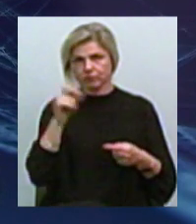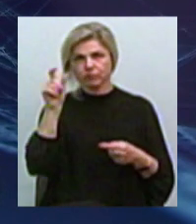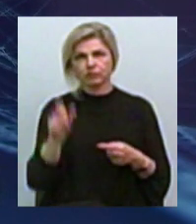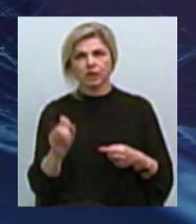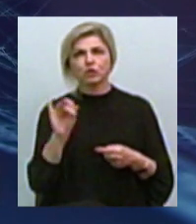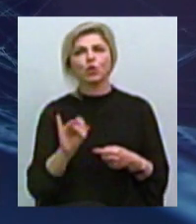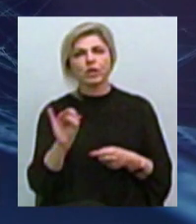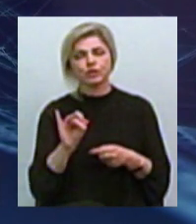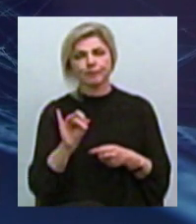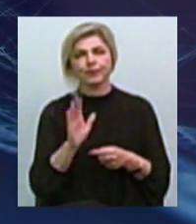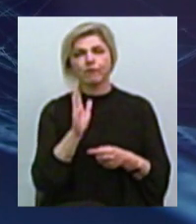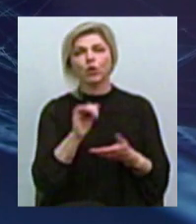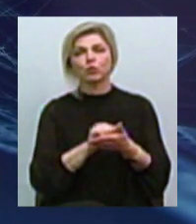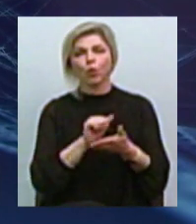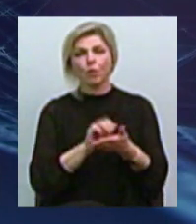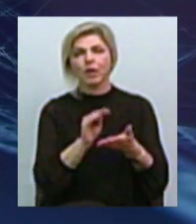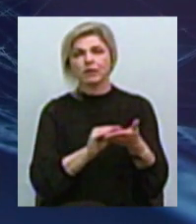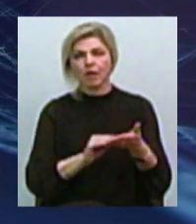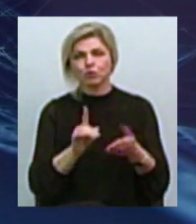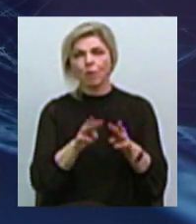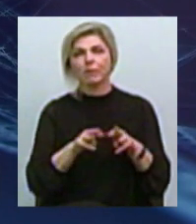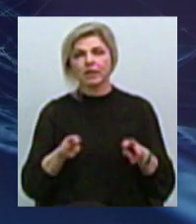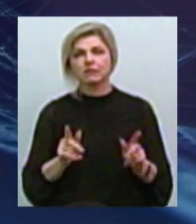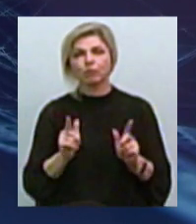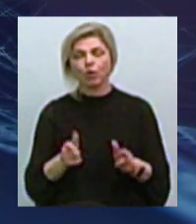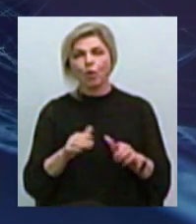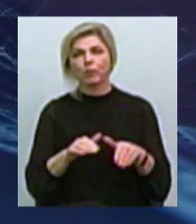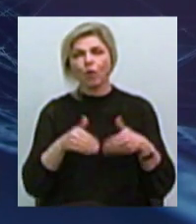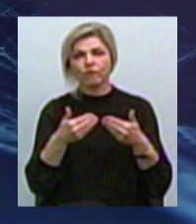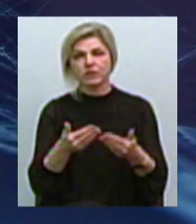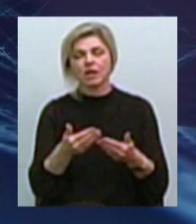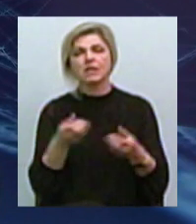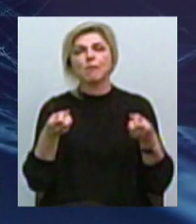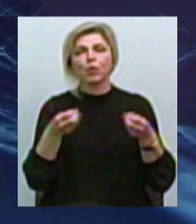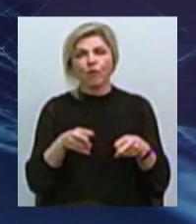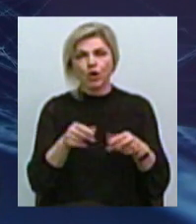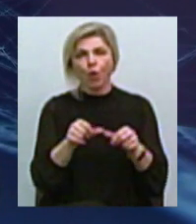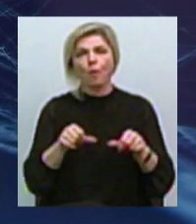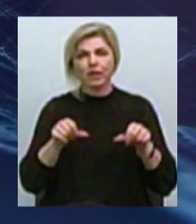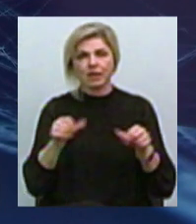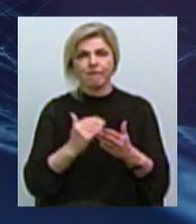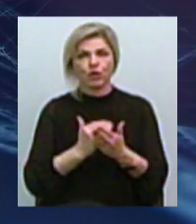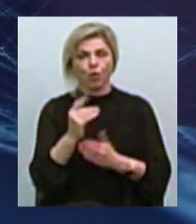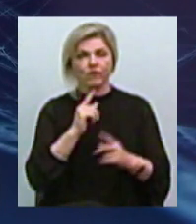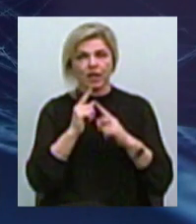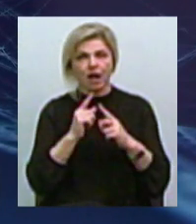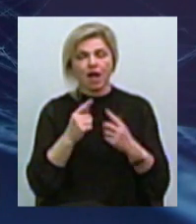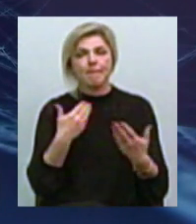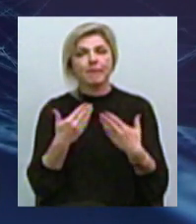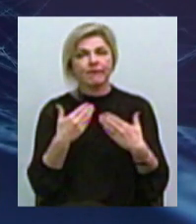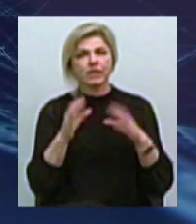документі вказано, що президія погоджується з пропозицією профільного комітету Верховної Ради Тобто, підхід